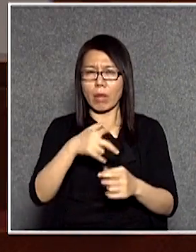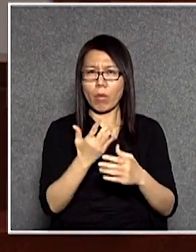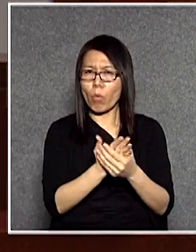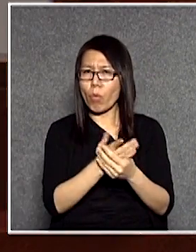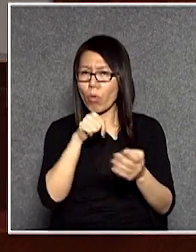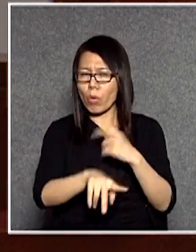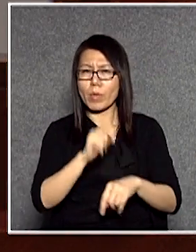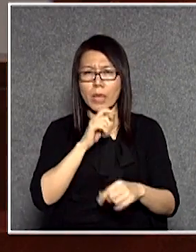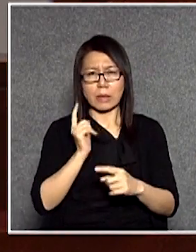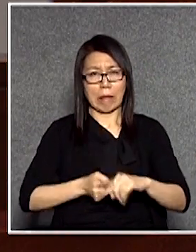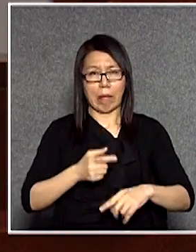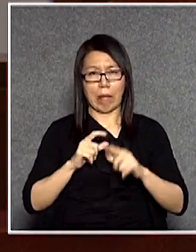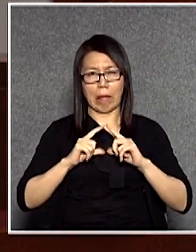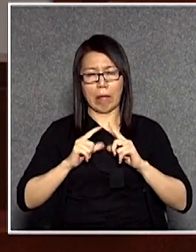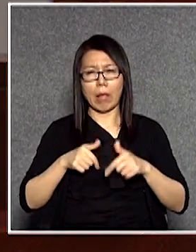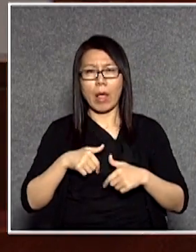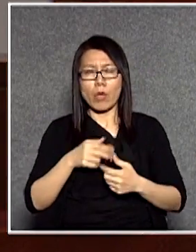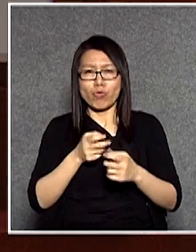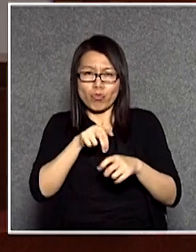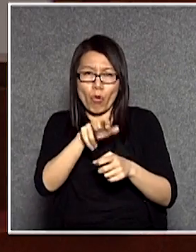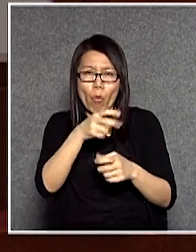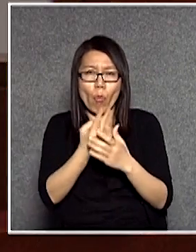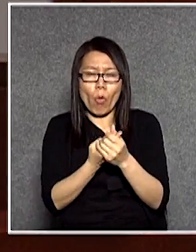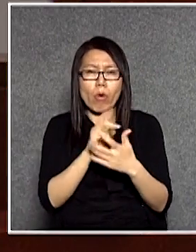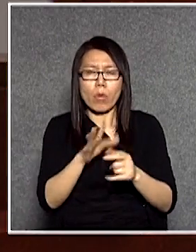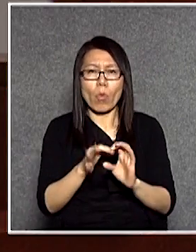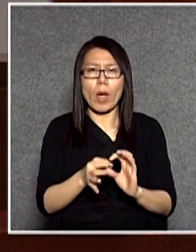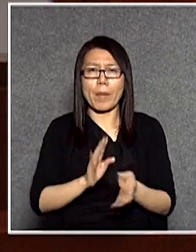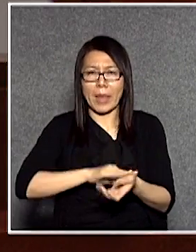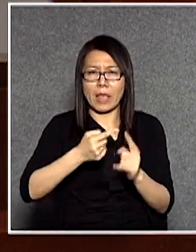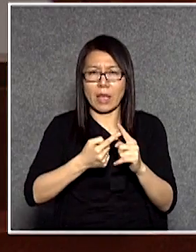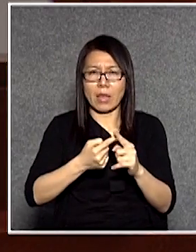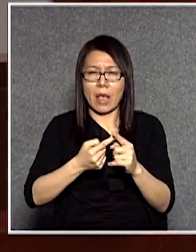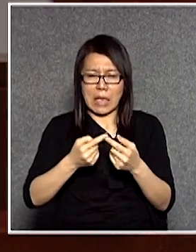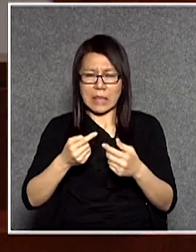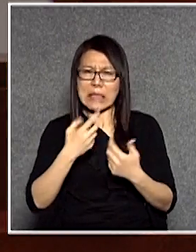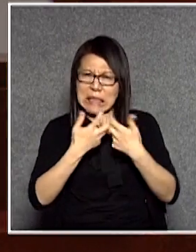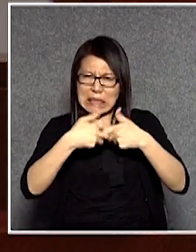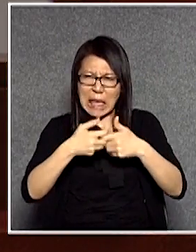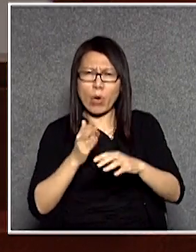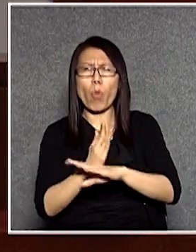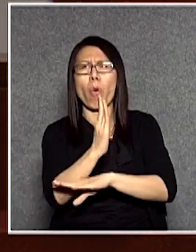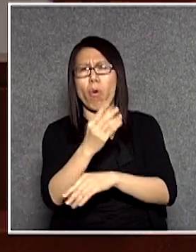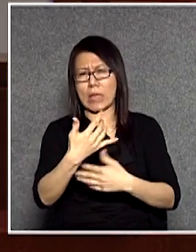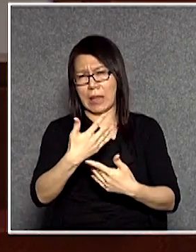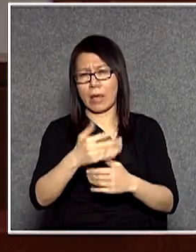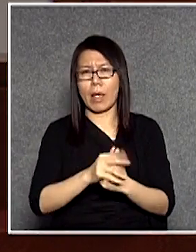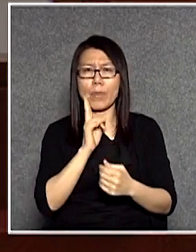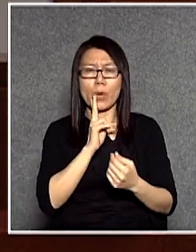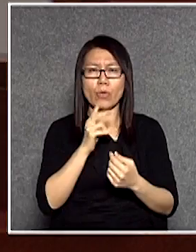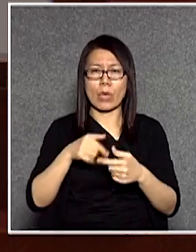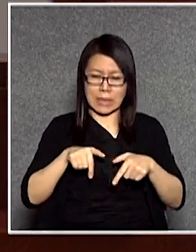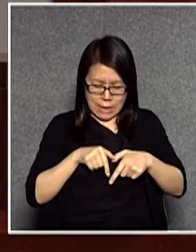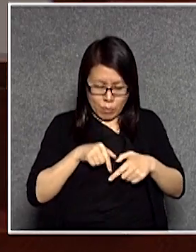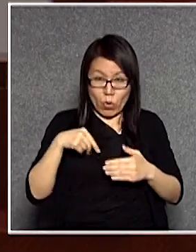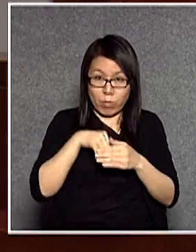令人感到吃驚的就是如何被揭發曾經為病人使用過期醫療的儀器包括通波仔手術的支